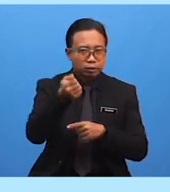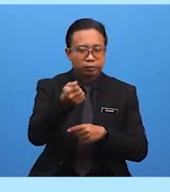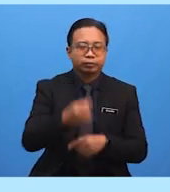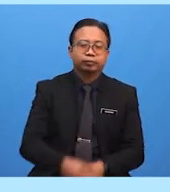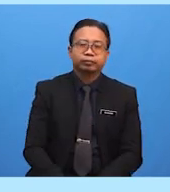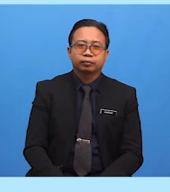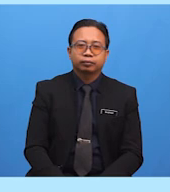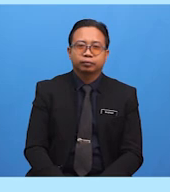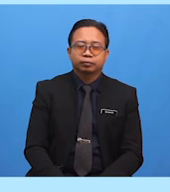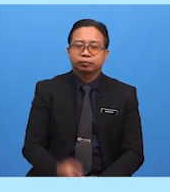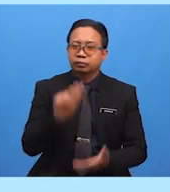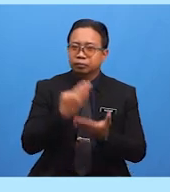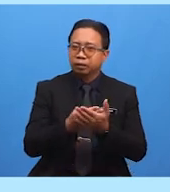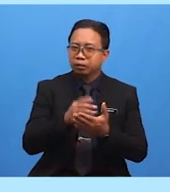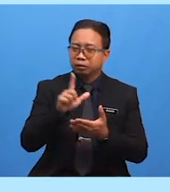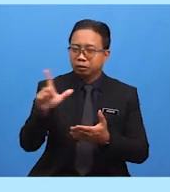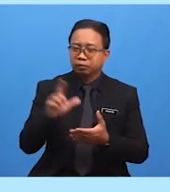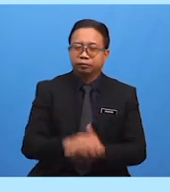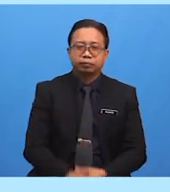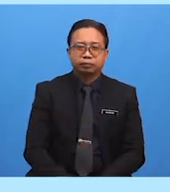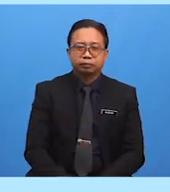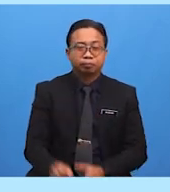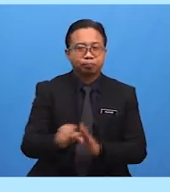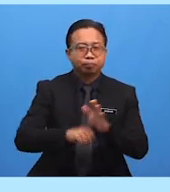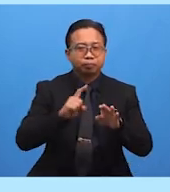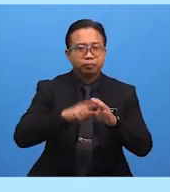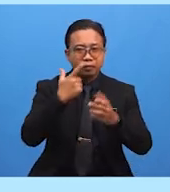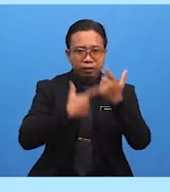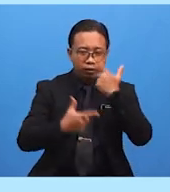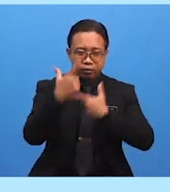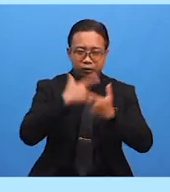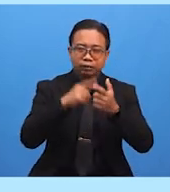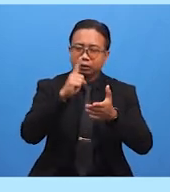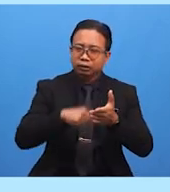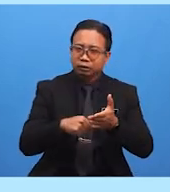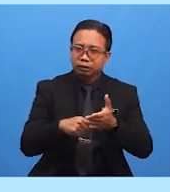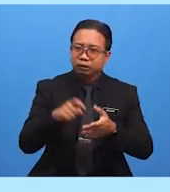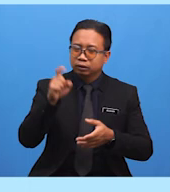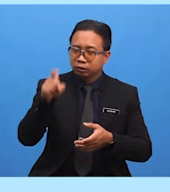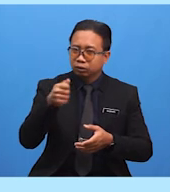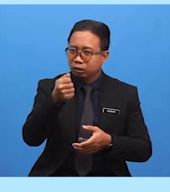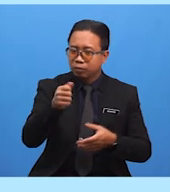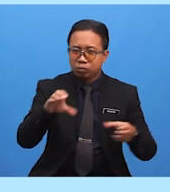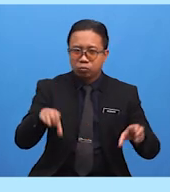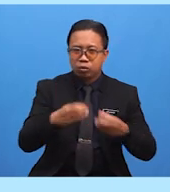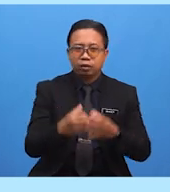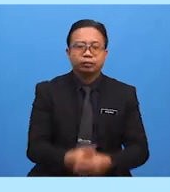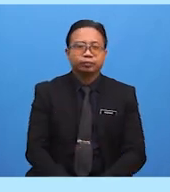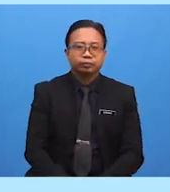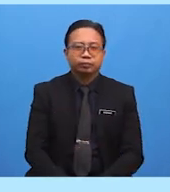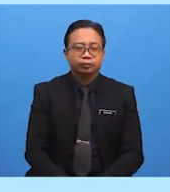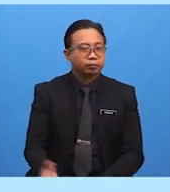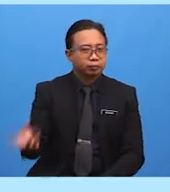Kamu Baiklah Murid-murid Semasa Lawatan Apa Pula Yang Patut Kamu Lakukan